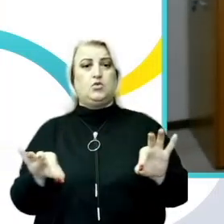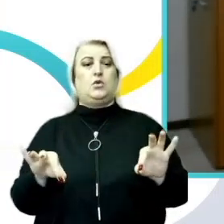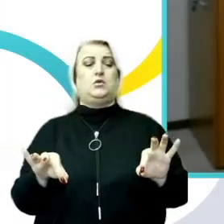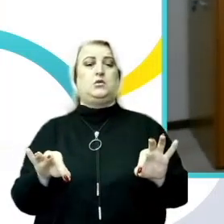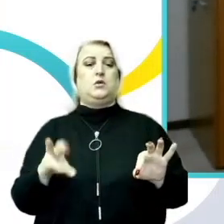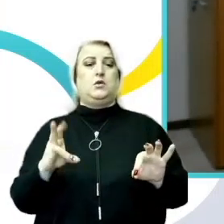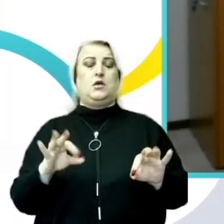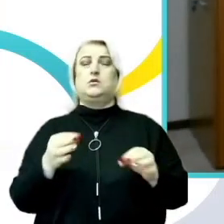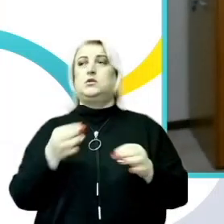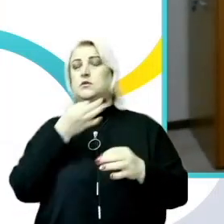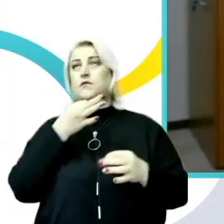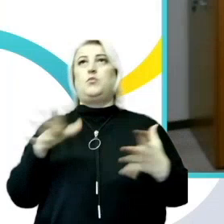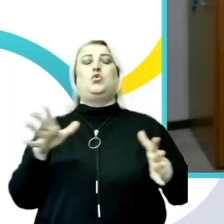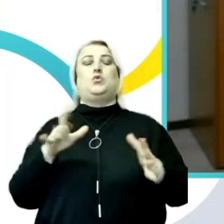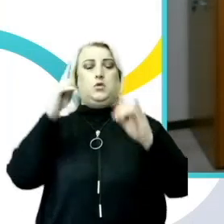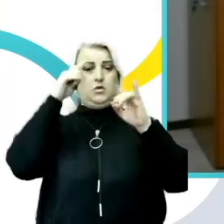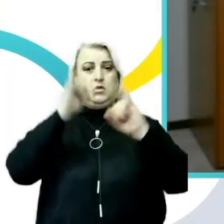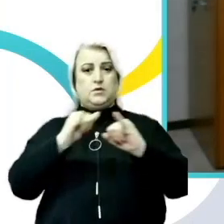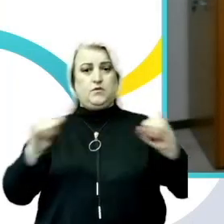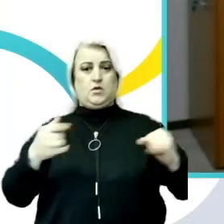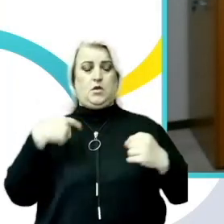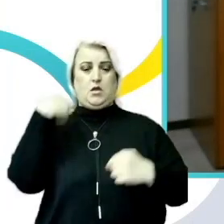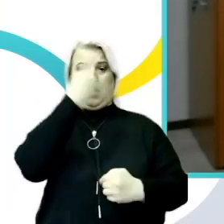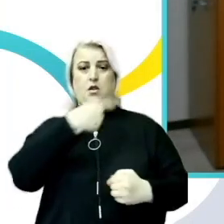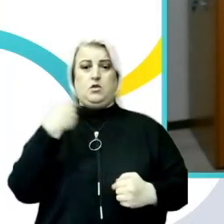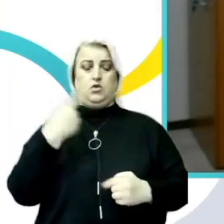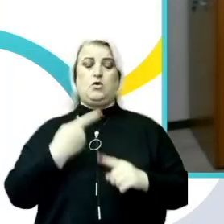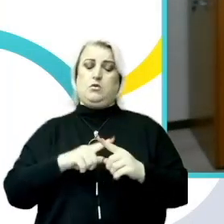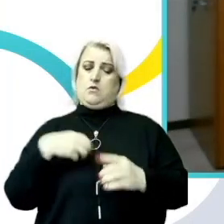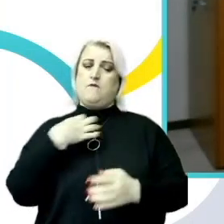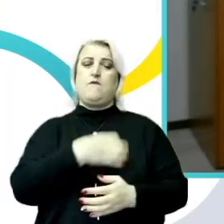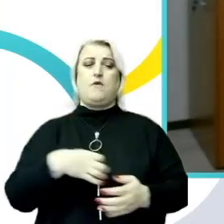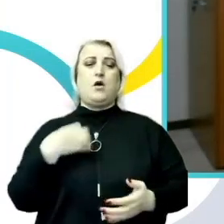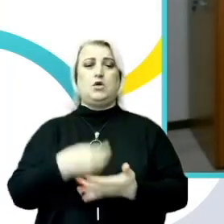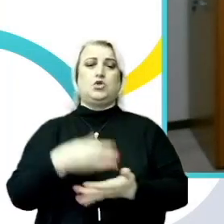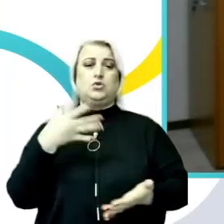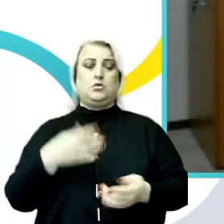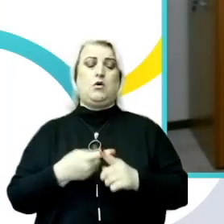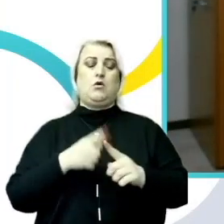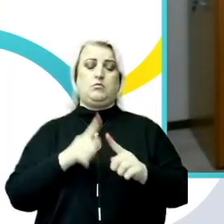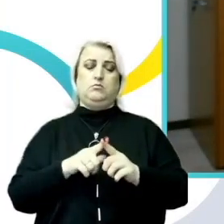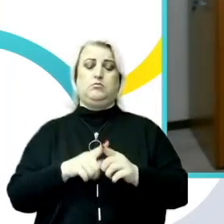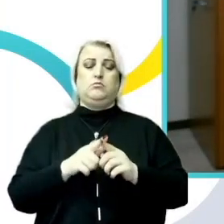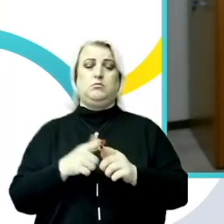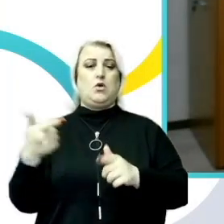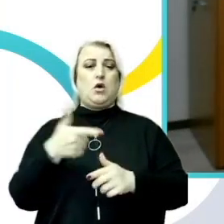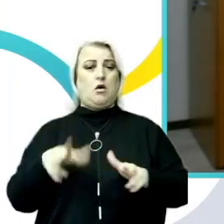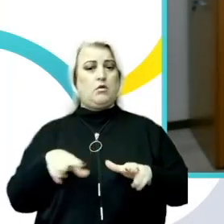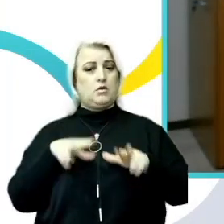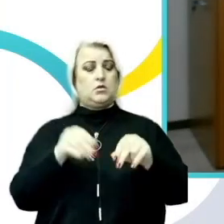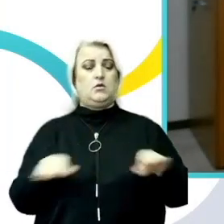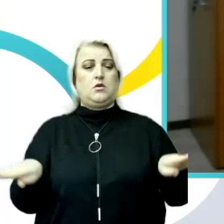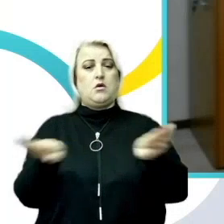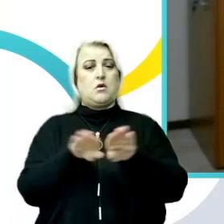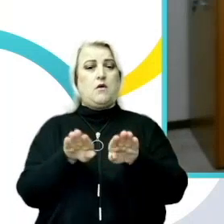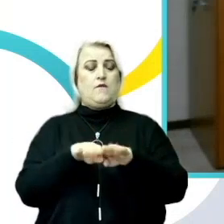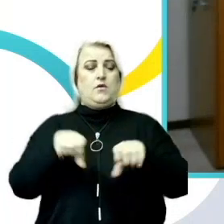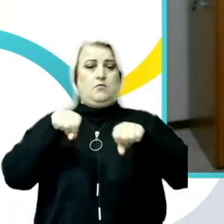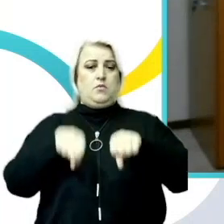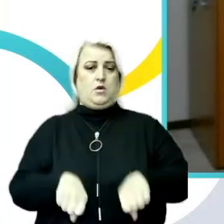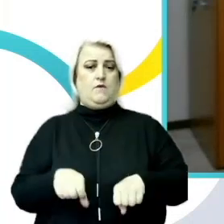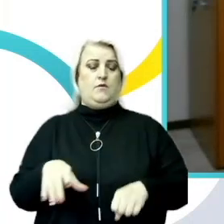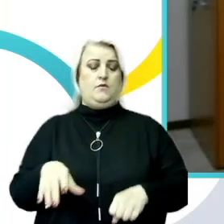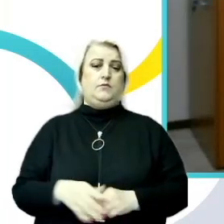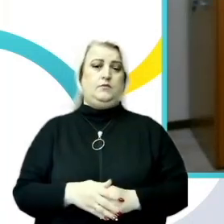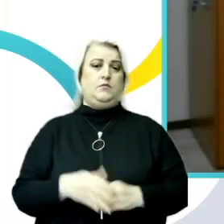liberă dezvoltare personalității reprezintă valori supreme. Ele stau și garantează măsură egală tuturor cetățenilor dreptul